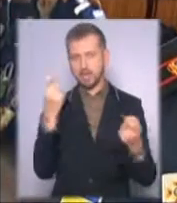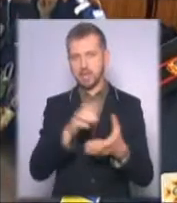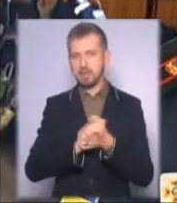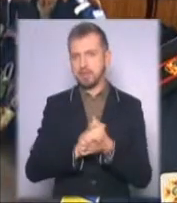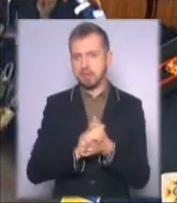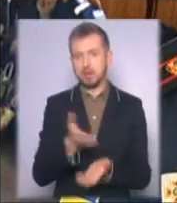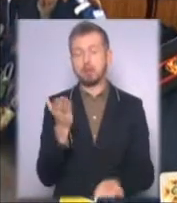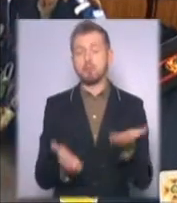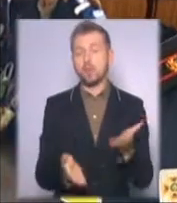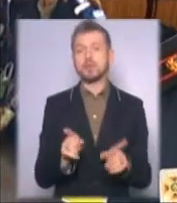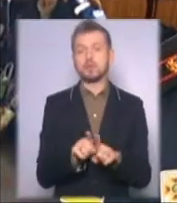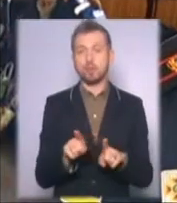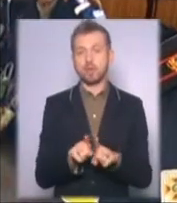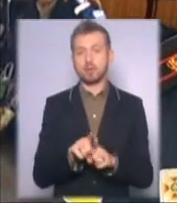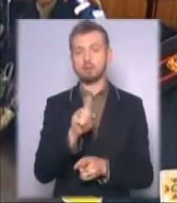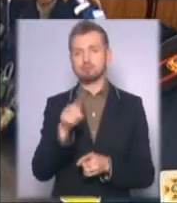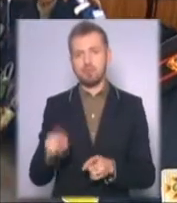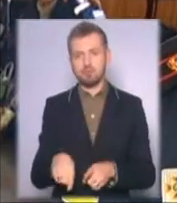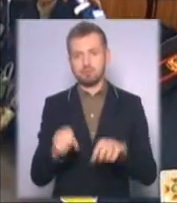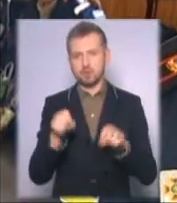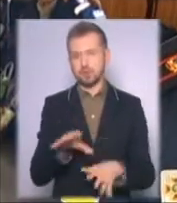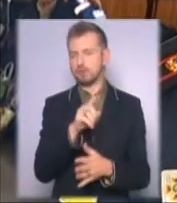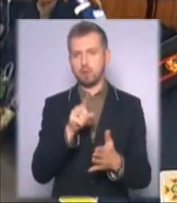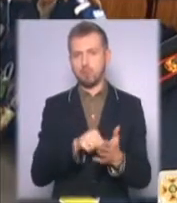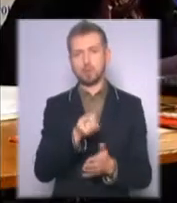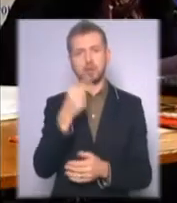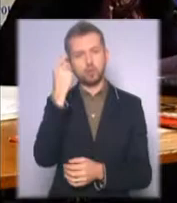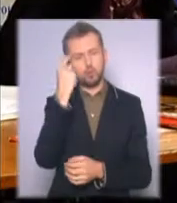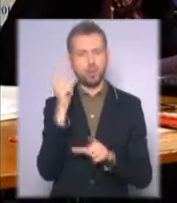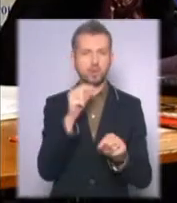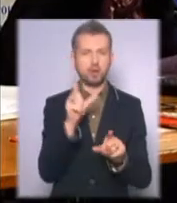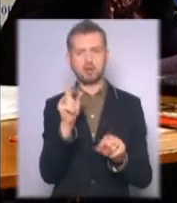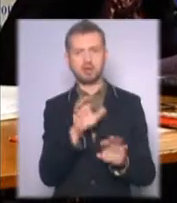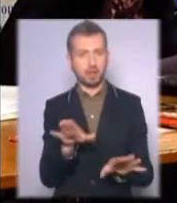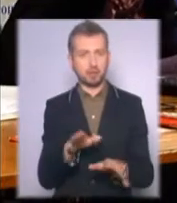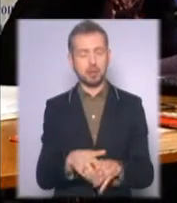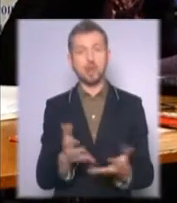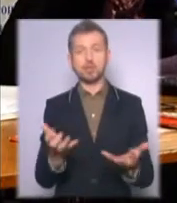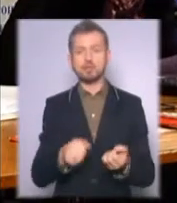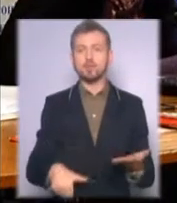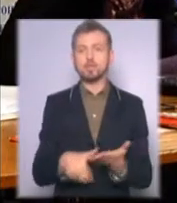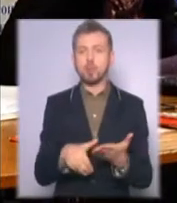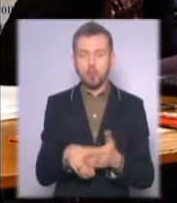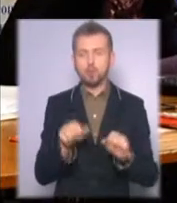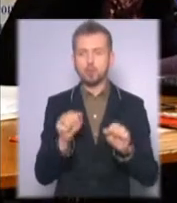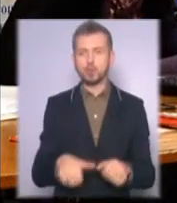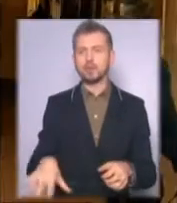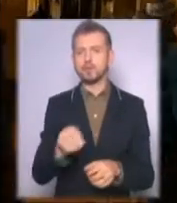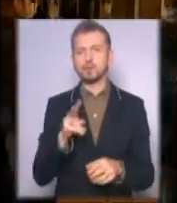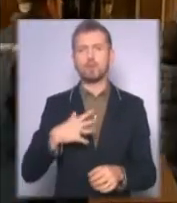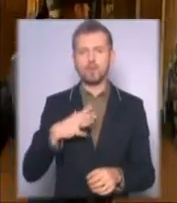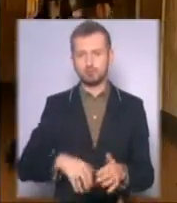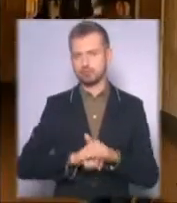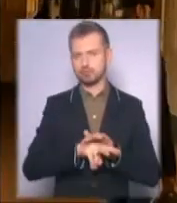Може, все-таки вони вирішилися питання, і вони думають, їхати, не їхати. Отримати допомогу в штабі можуть усі, хто вимушено виїхав з зони АТО.